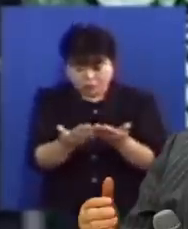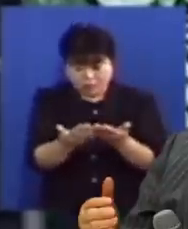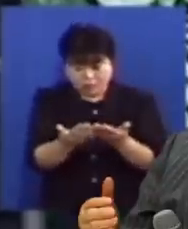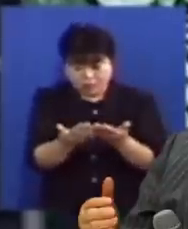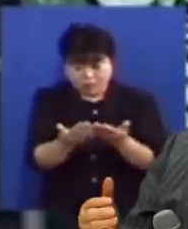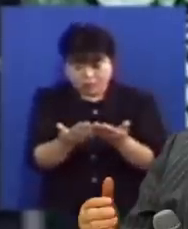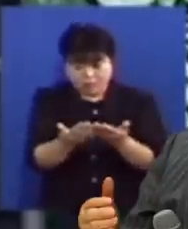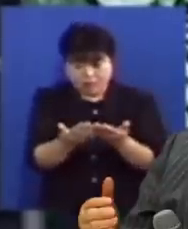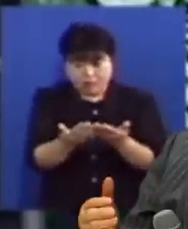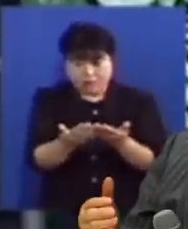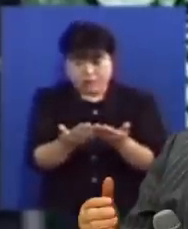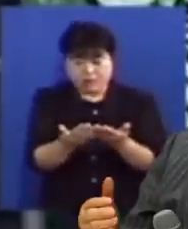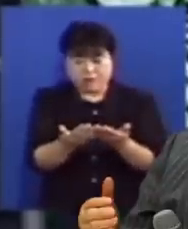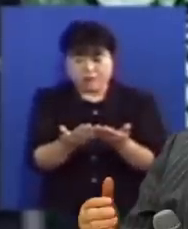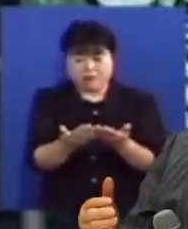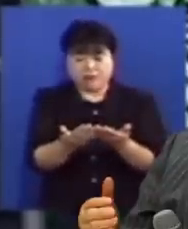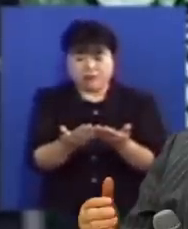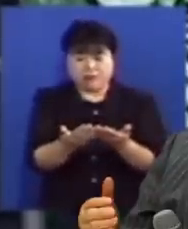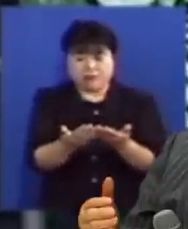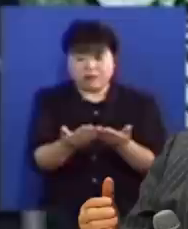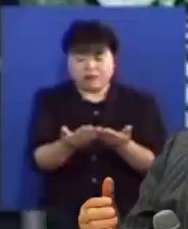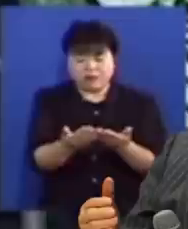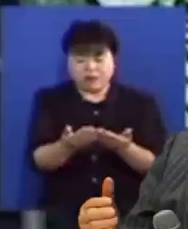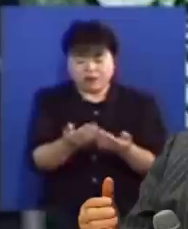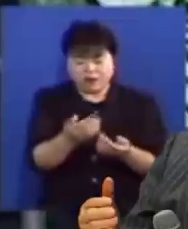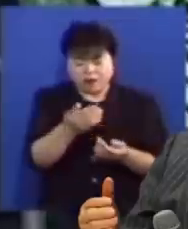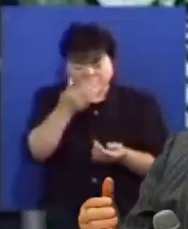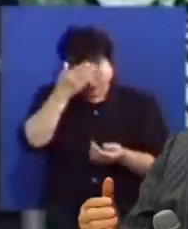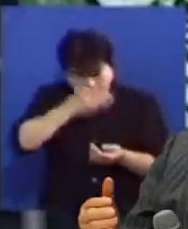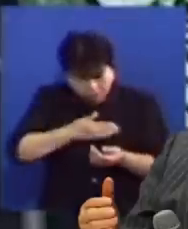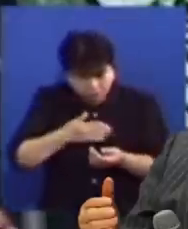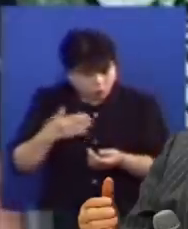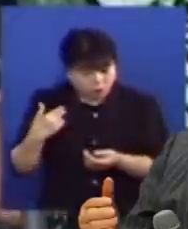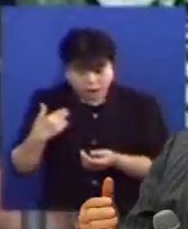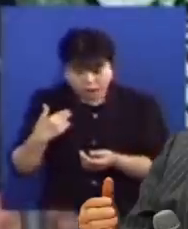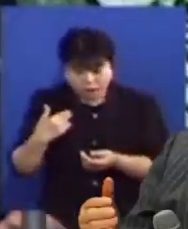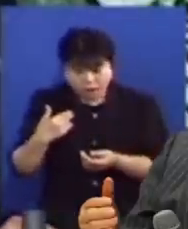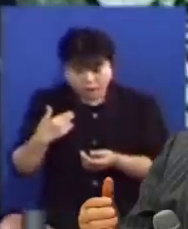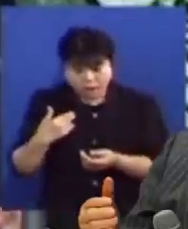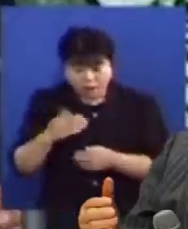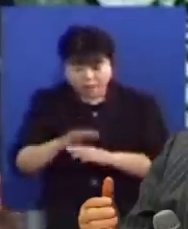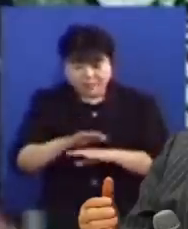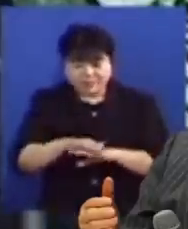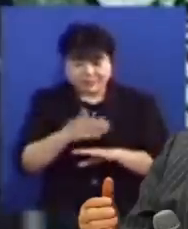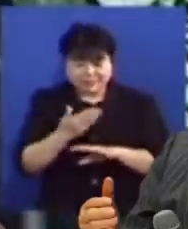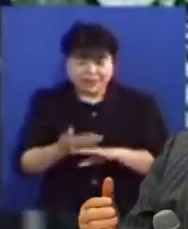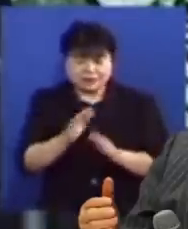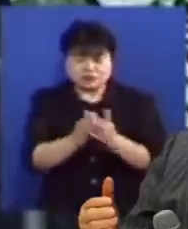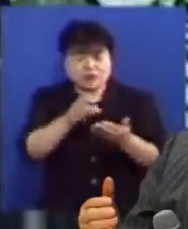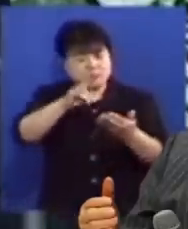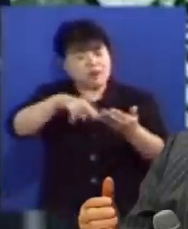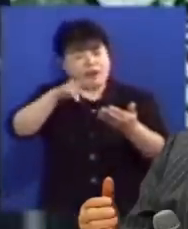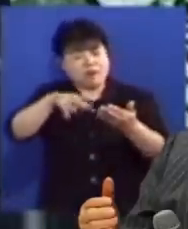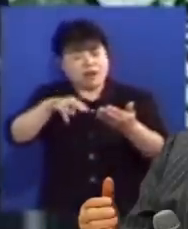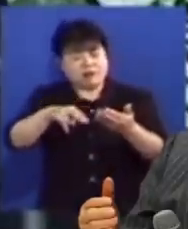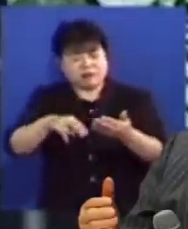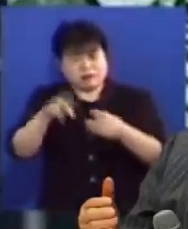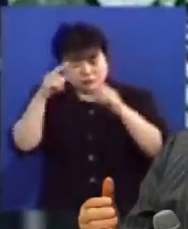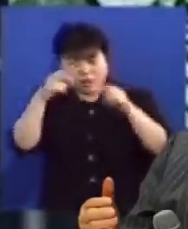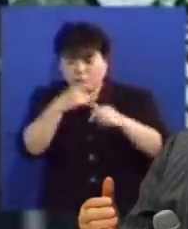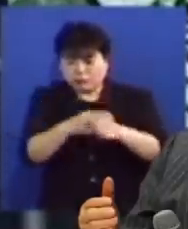아무것도 안 보여요 다른 책은 쫄쫄 잘 읽는데